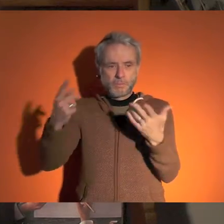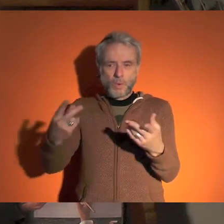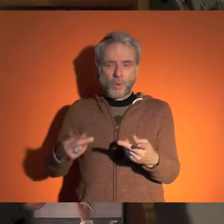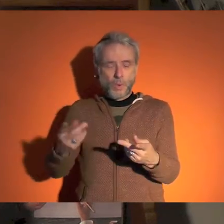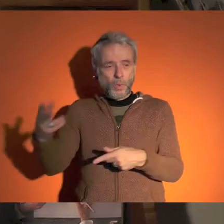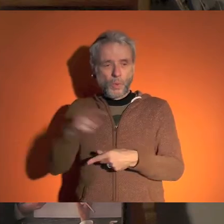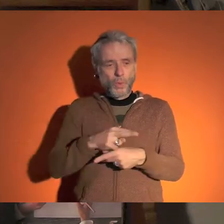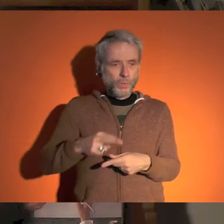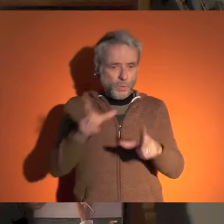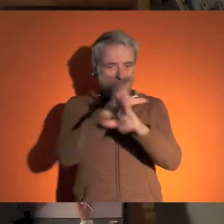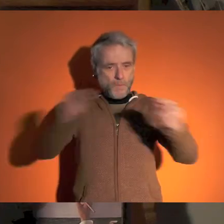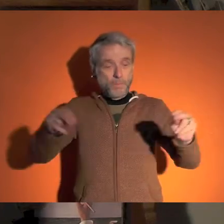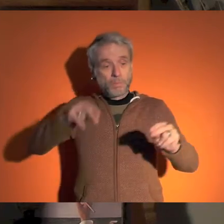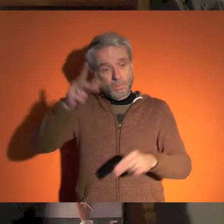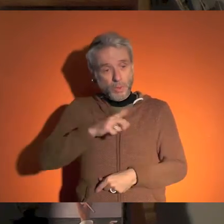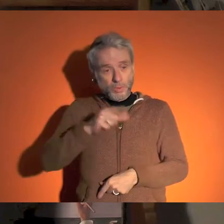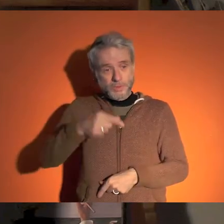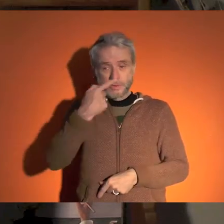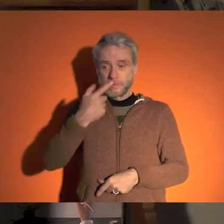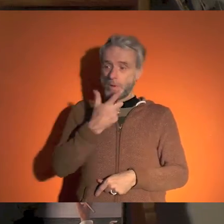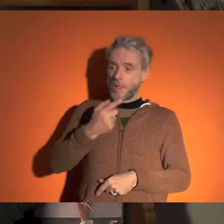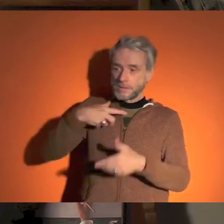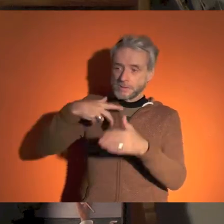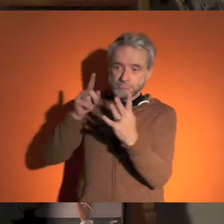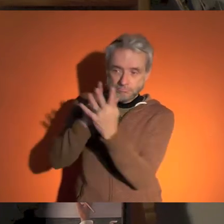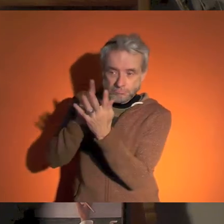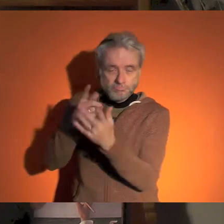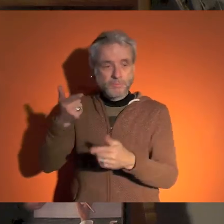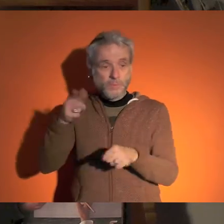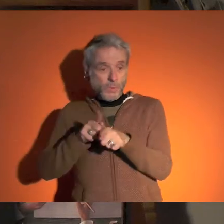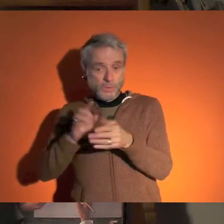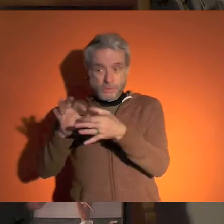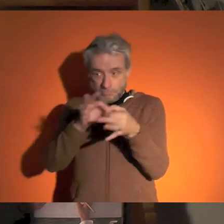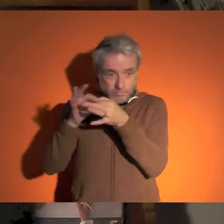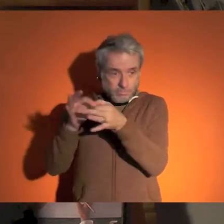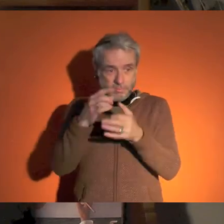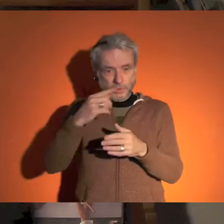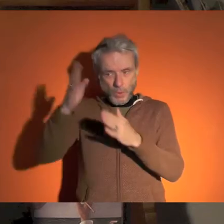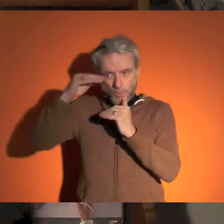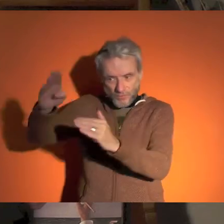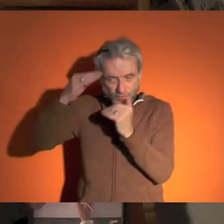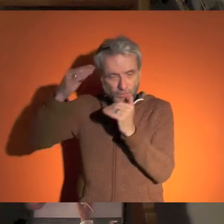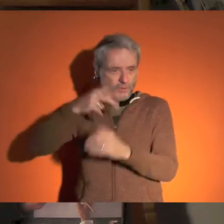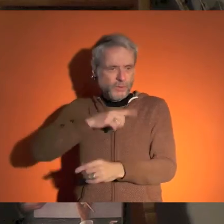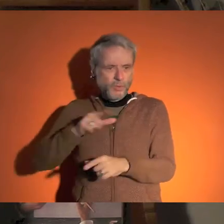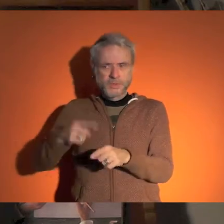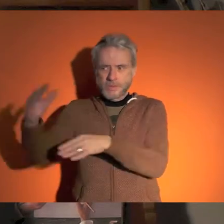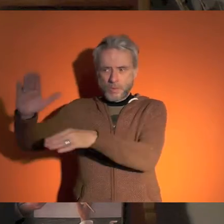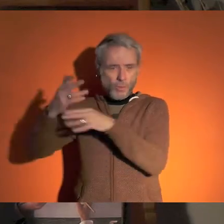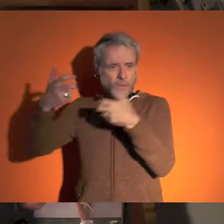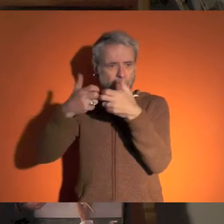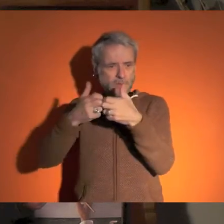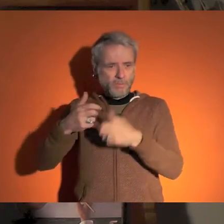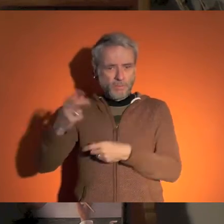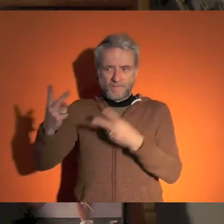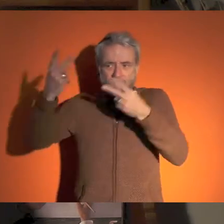ses lettres de noblesse. Cela signifie une police dans laquelle on se sente bien, avec laquelle on se sente en confiance, une